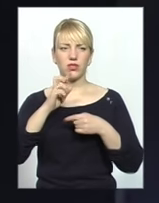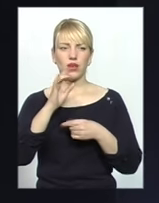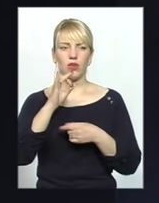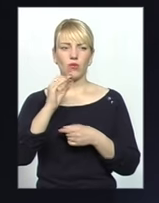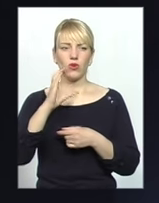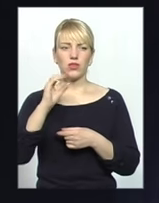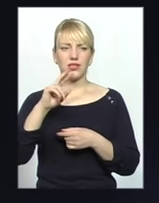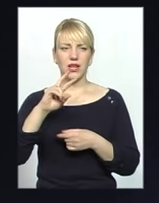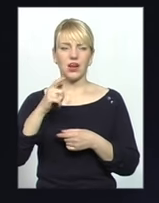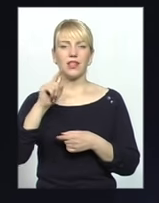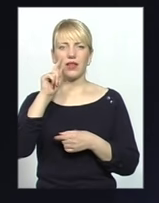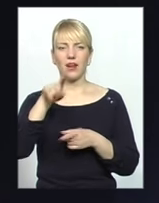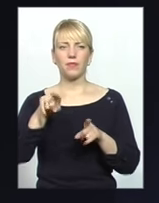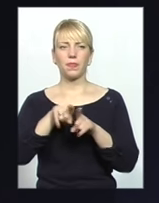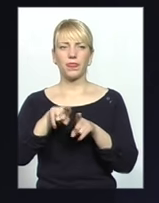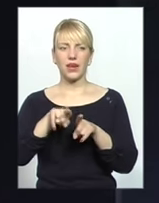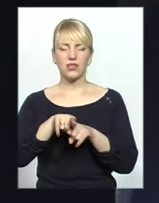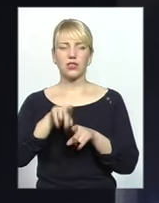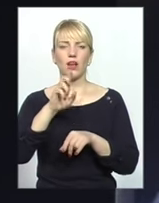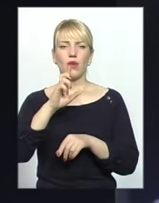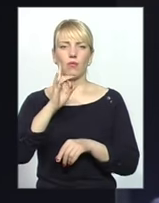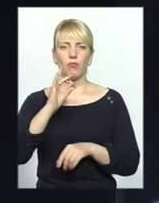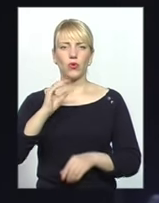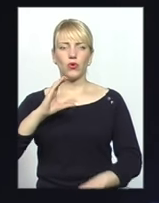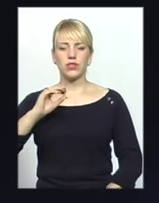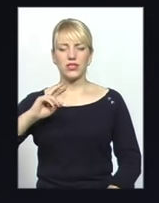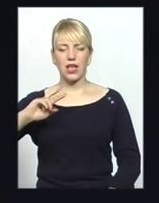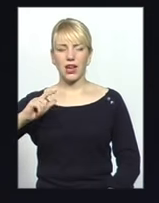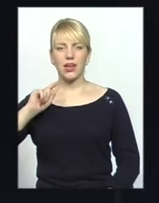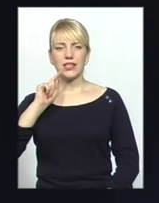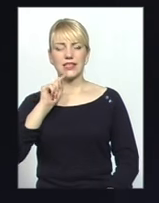Там теж Брюссель – це, скажімо,